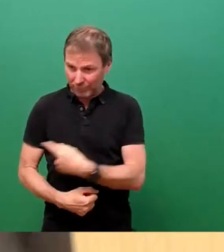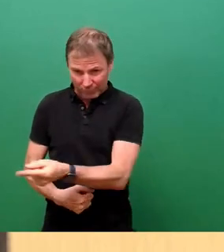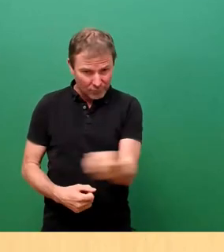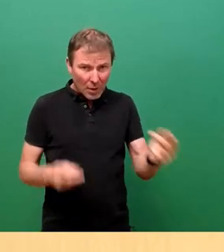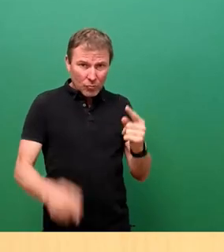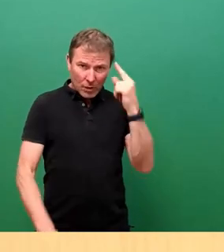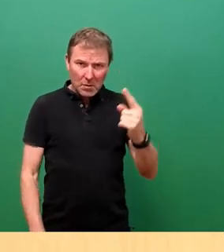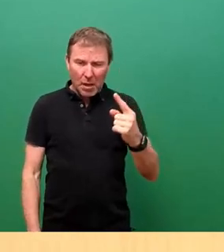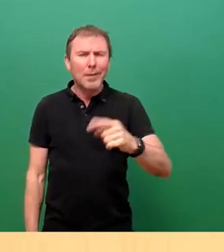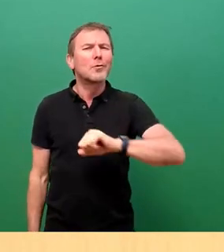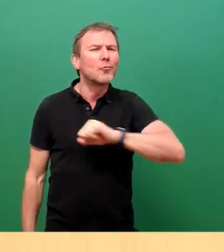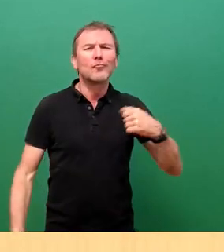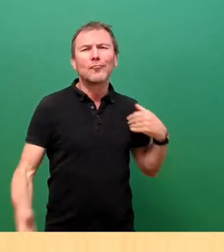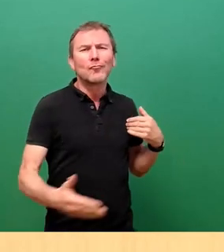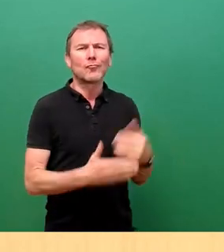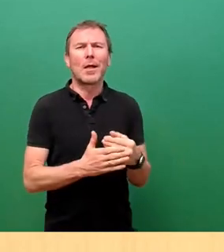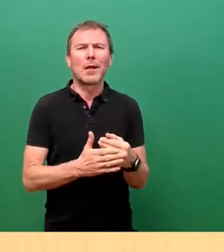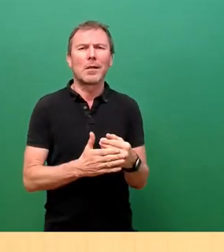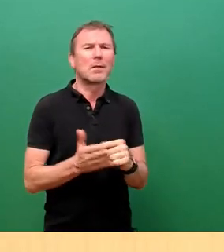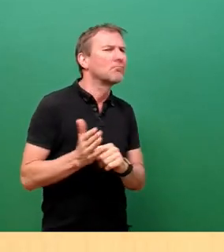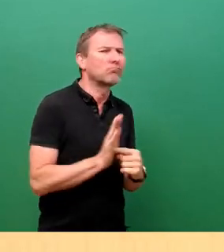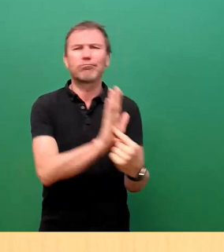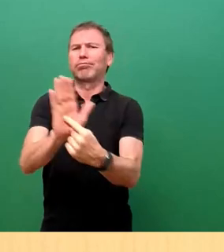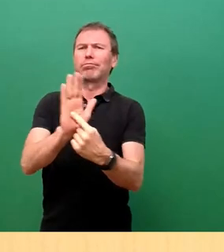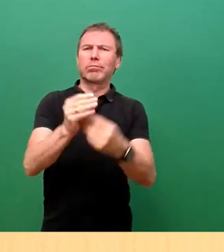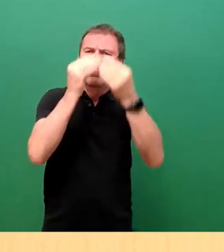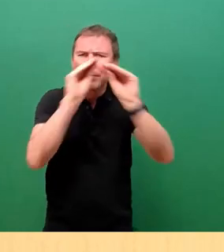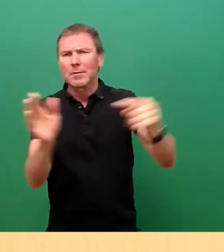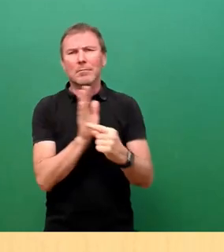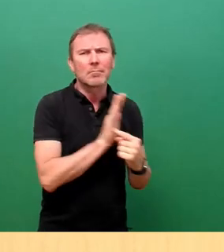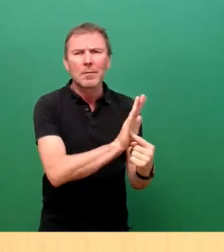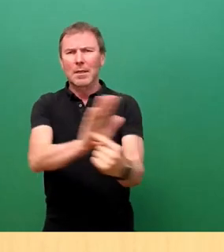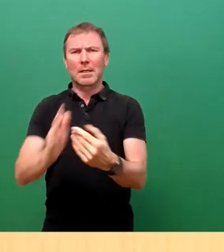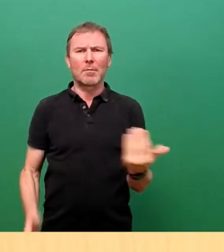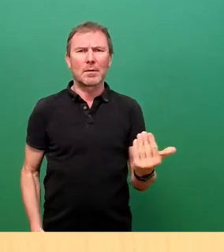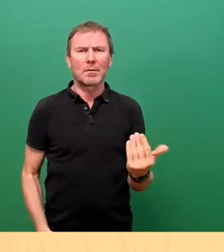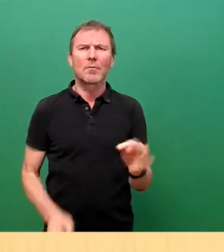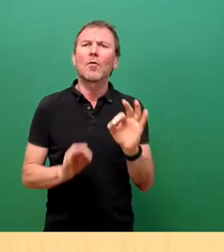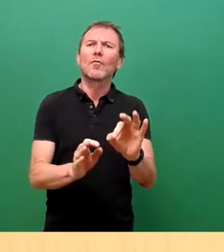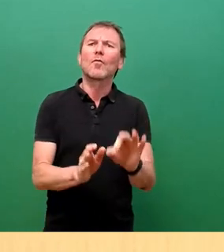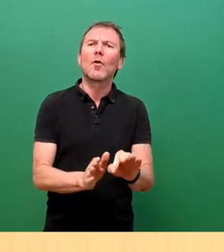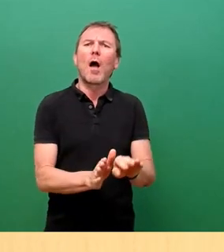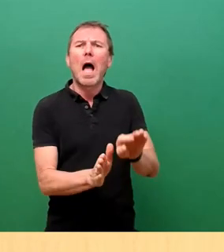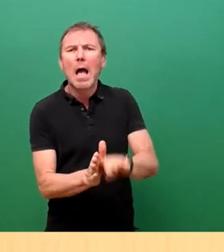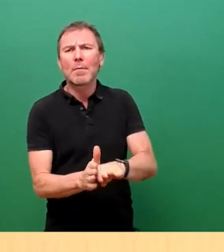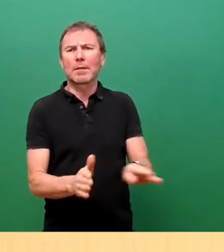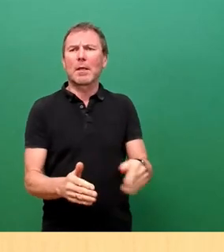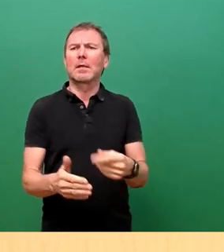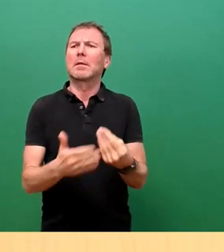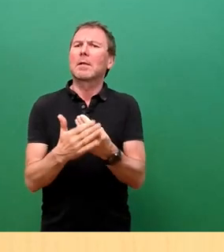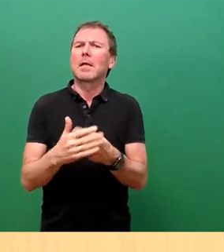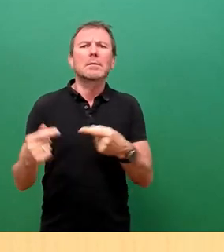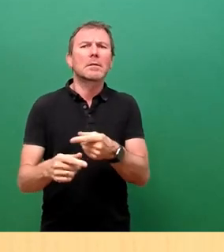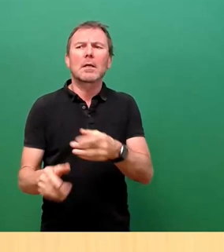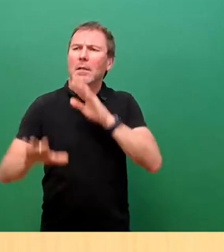schnell damit gewesen, Zeichen zu setzen, Bekundung abzugeben für Minderheiten, Zeichen gegen Ausgrenzung, Zeichen gegen